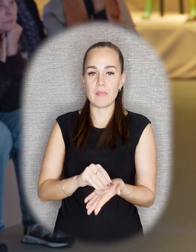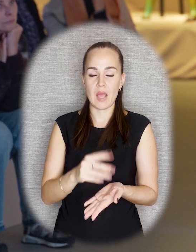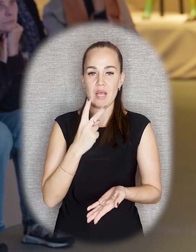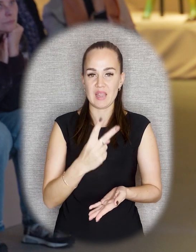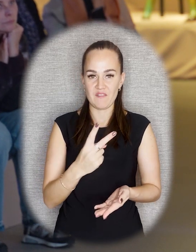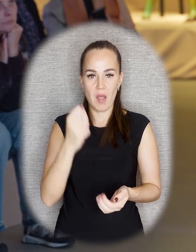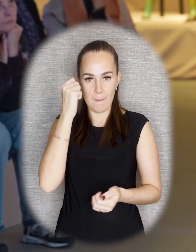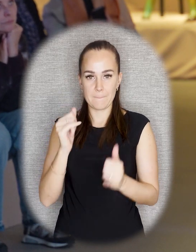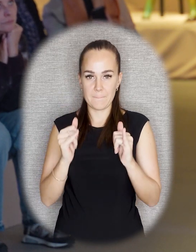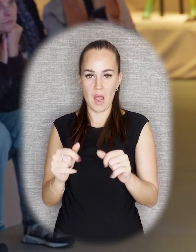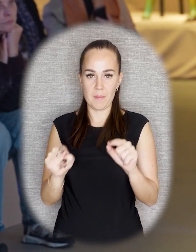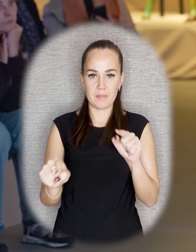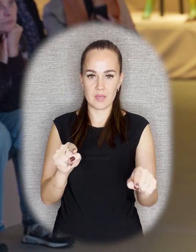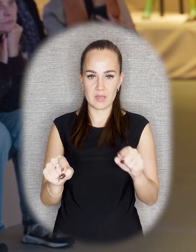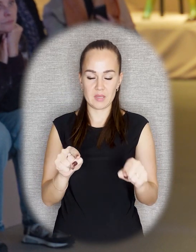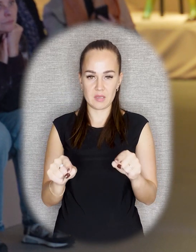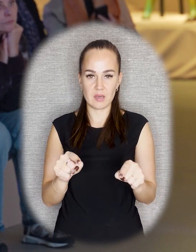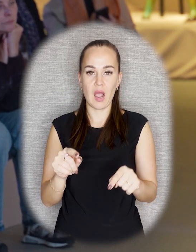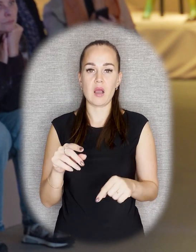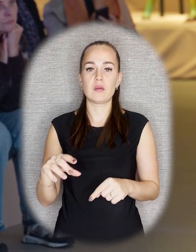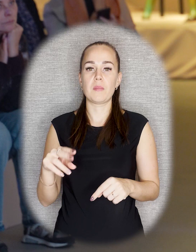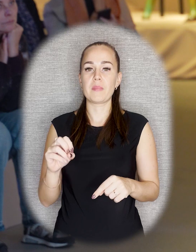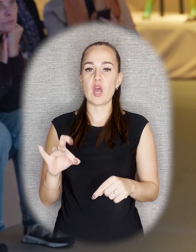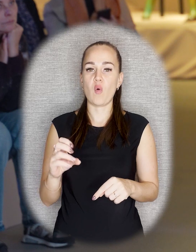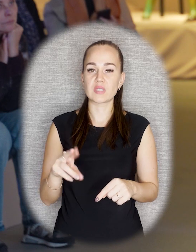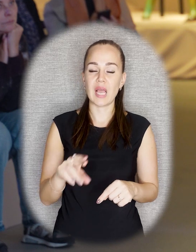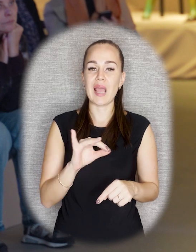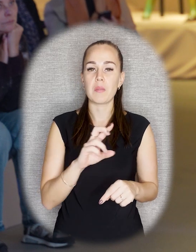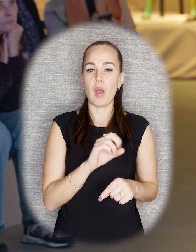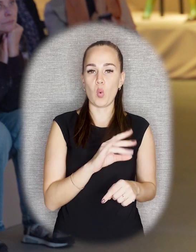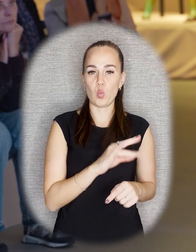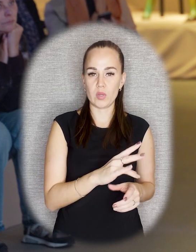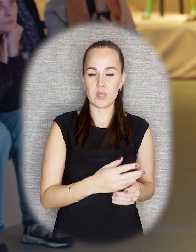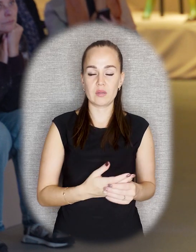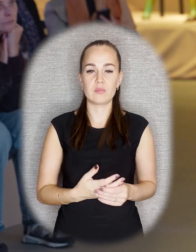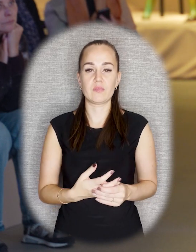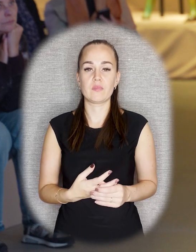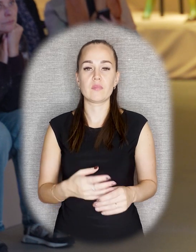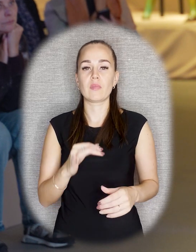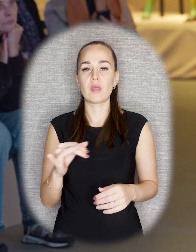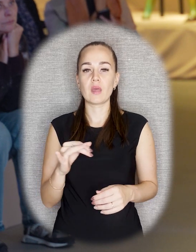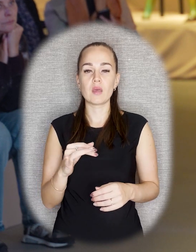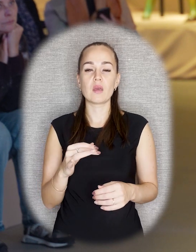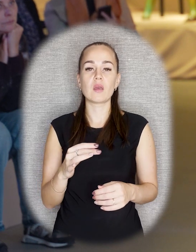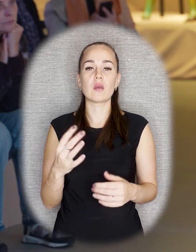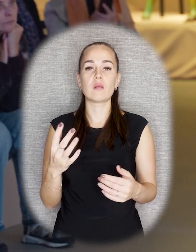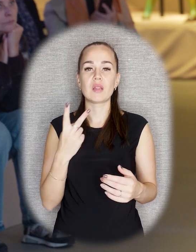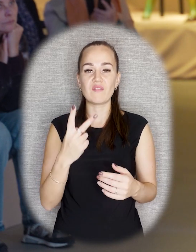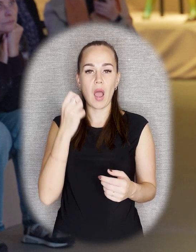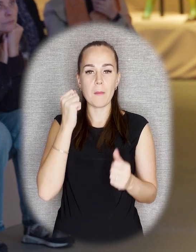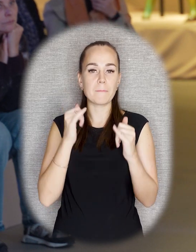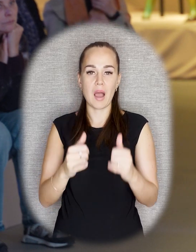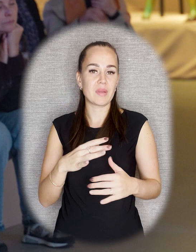эти два памятника. Перовского и Бакунина. Что это был пример того, что как раз общество могло повлиять на